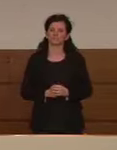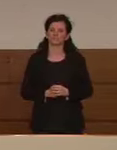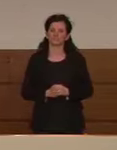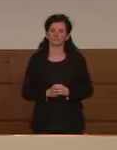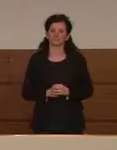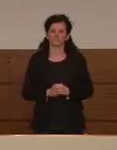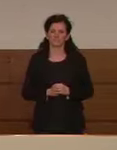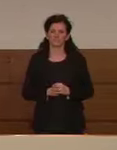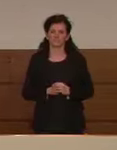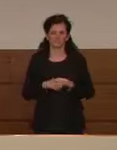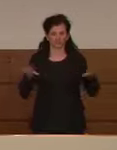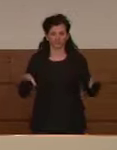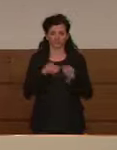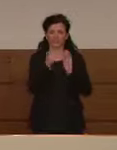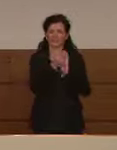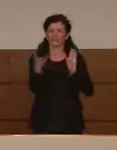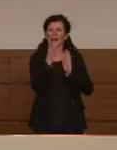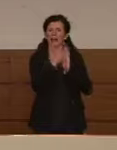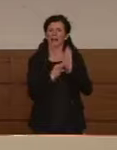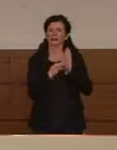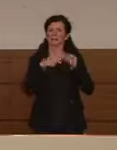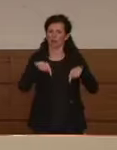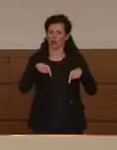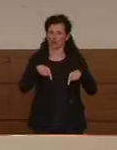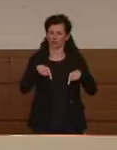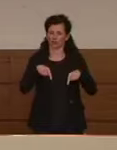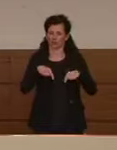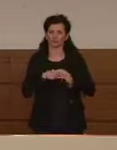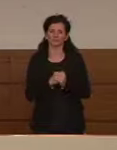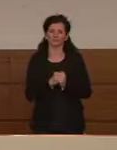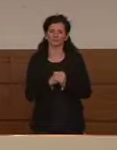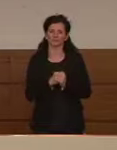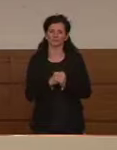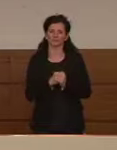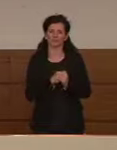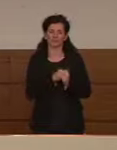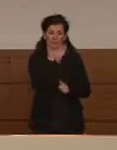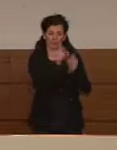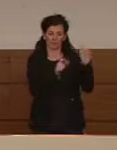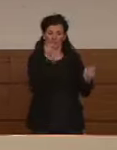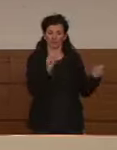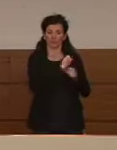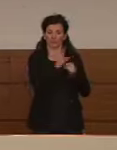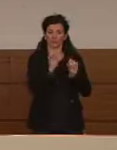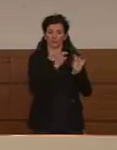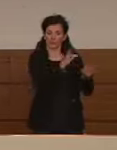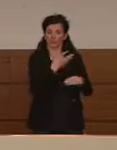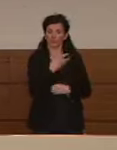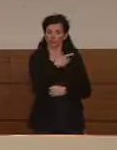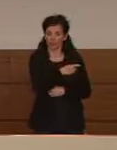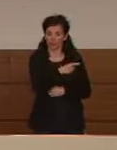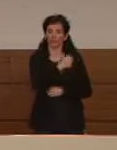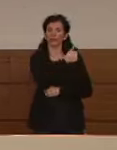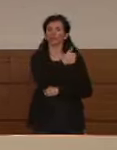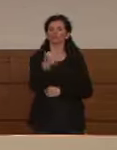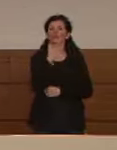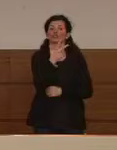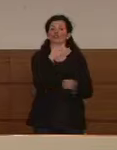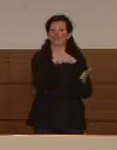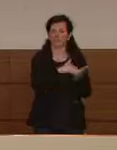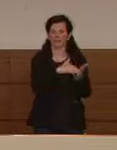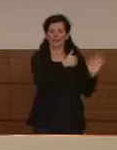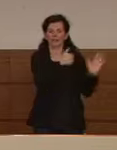relativi al bilancio di oggi. Ad oggi il totale delle persone positive, attualmente positive, è di 103